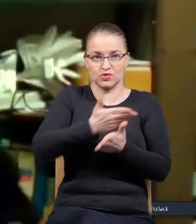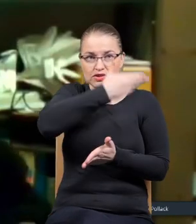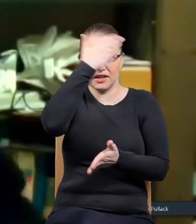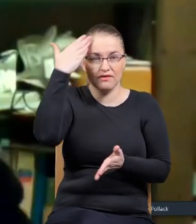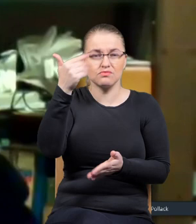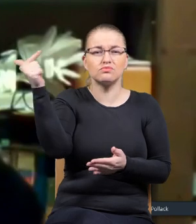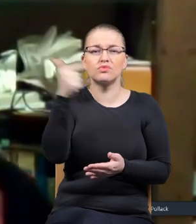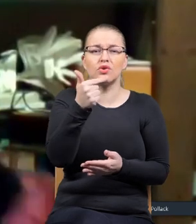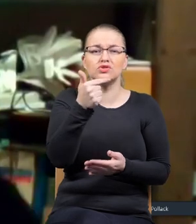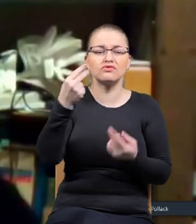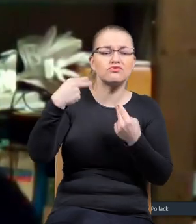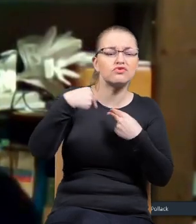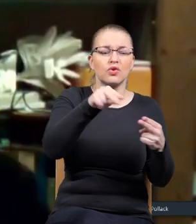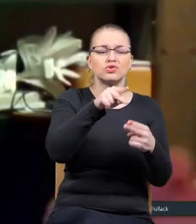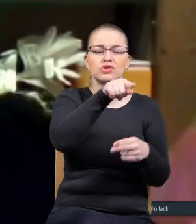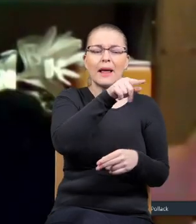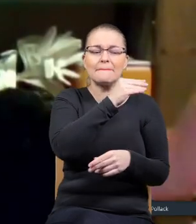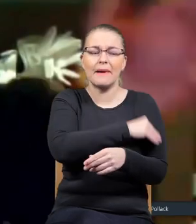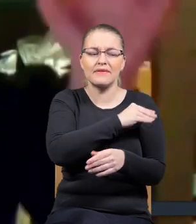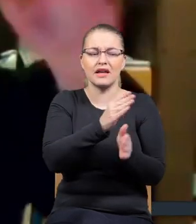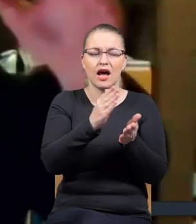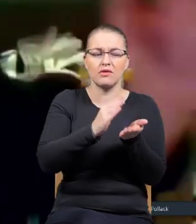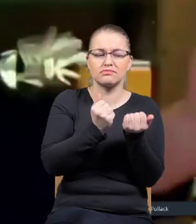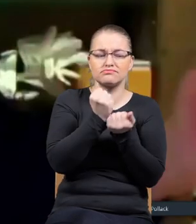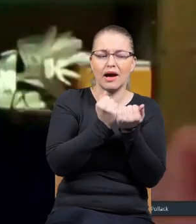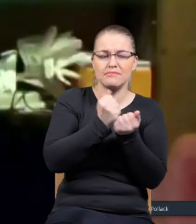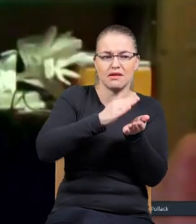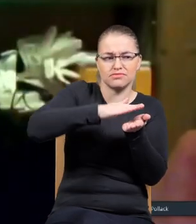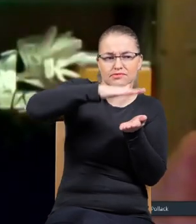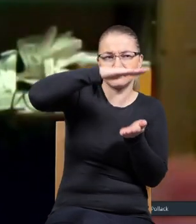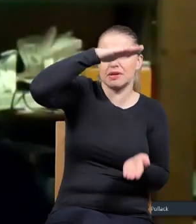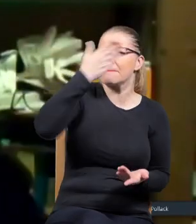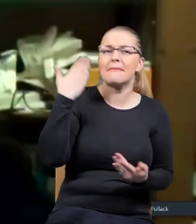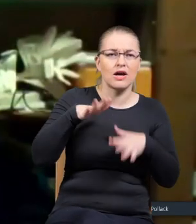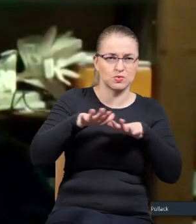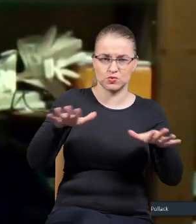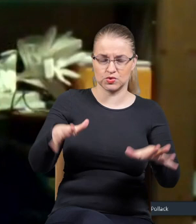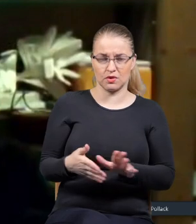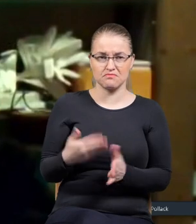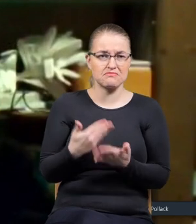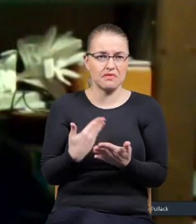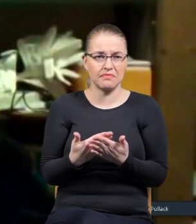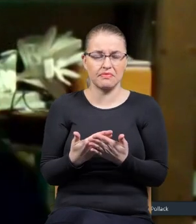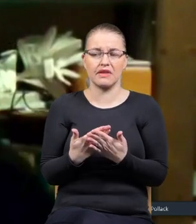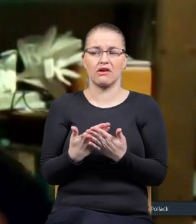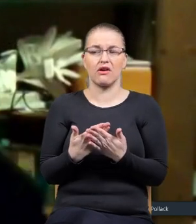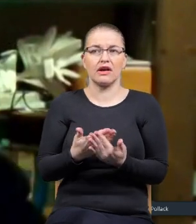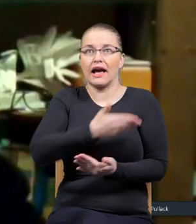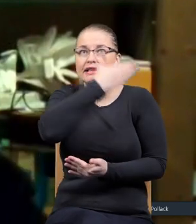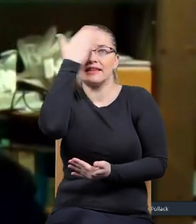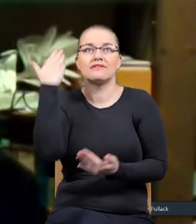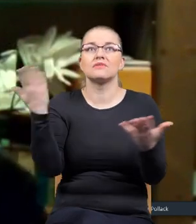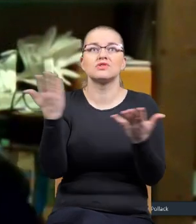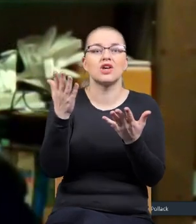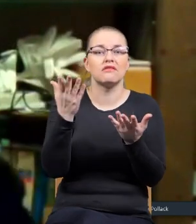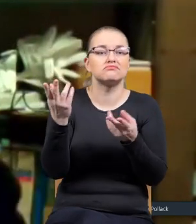Musiałbym sięgnąć do materiałów, a te są ogromne materiały, więc nawet nie wiedziałbym, gdzie tam